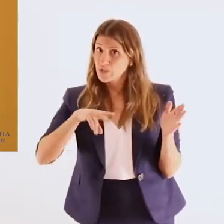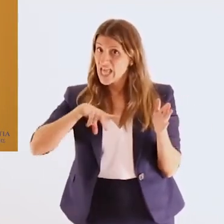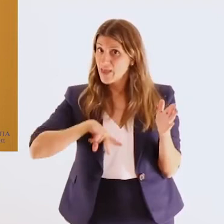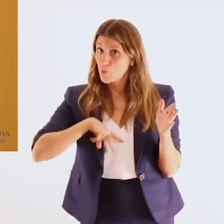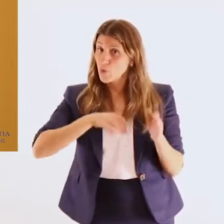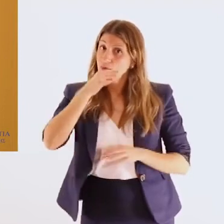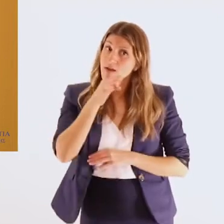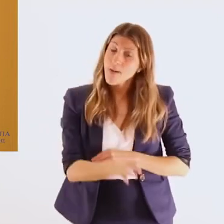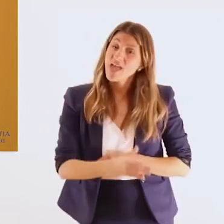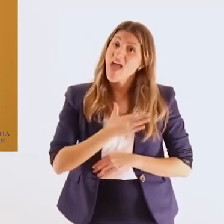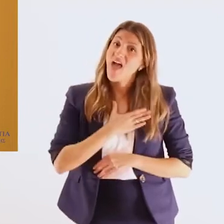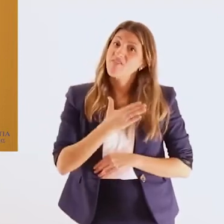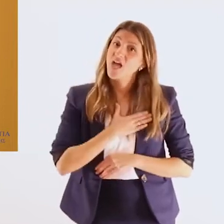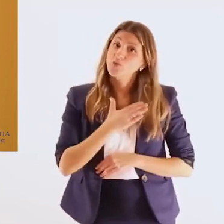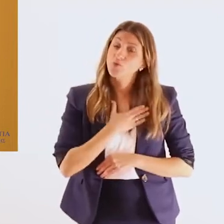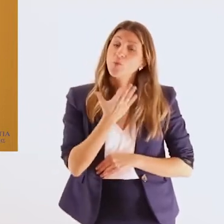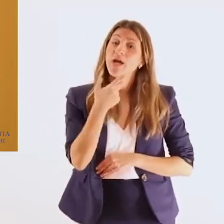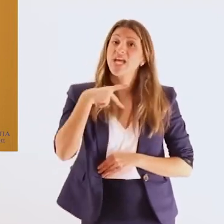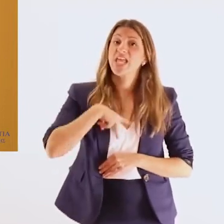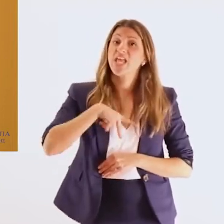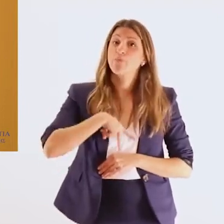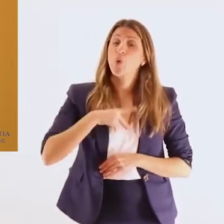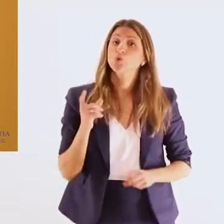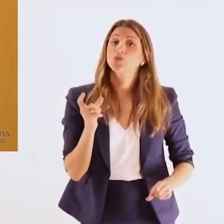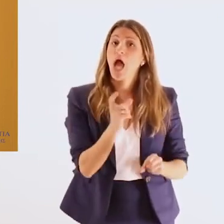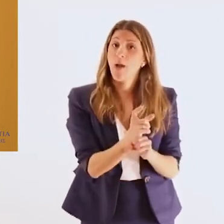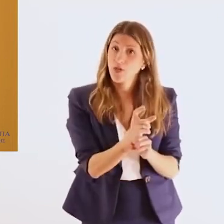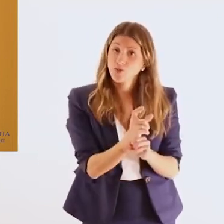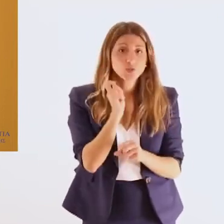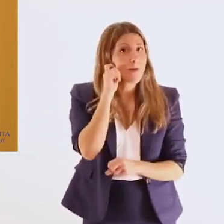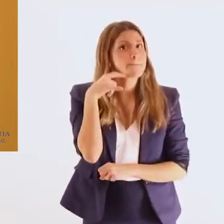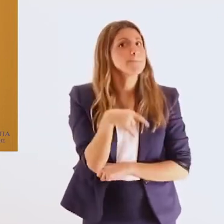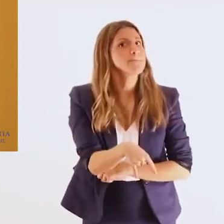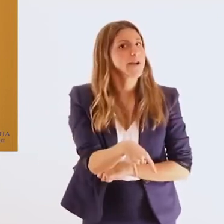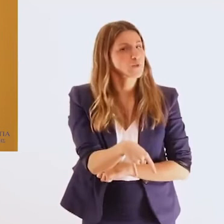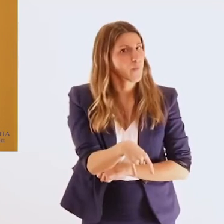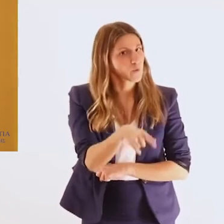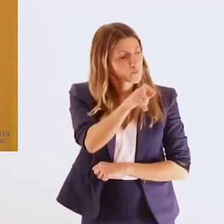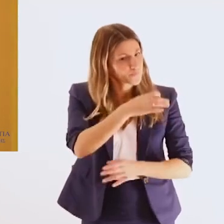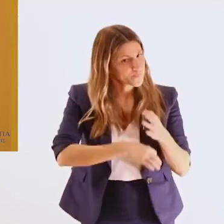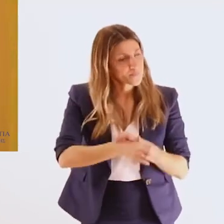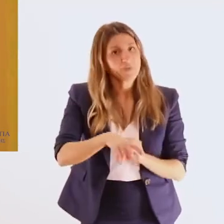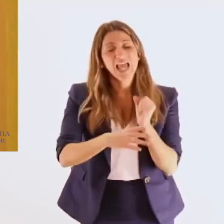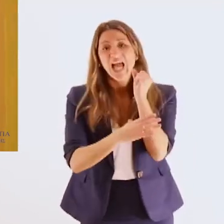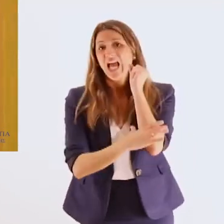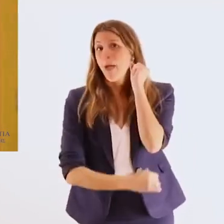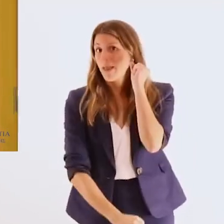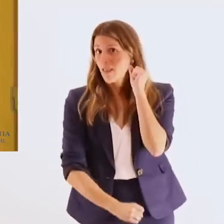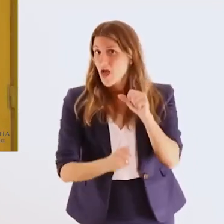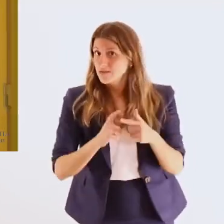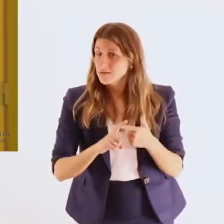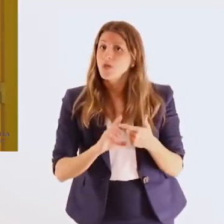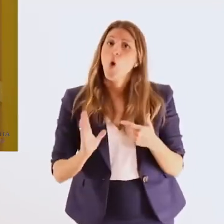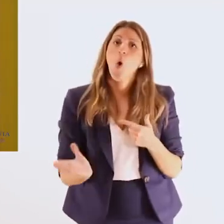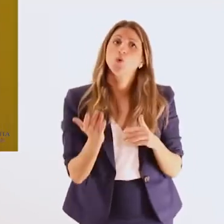Υπουργό Άμυνας τον κύριο Πανιωτόπουλο στο Γενικό Γραμματέα σε όλη την ηγεσία των ενόπλων